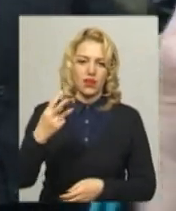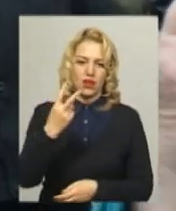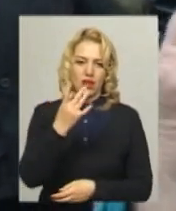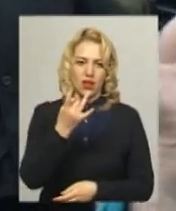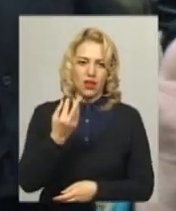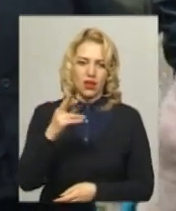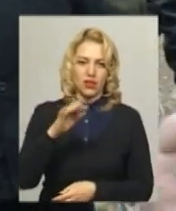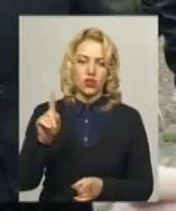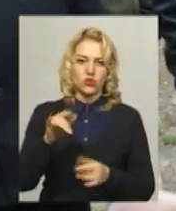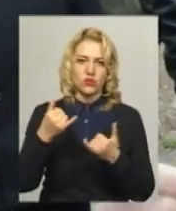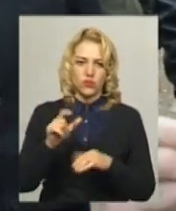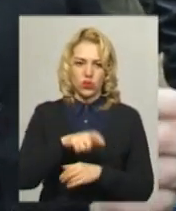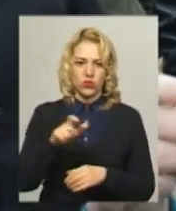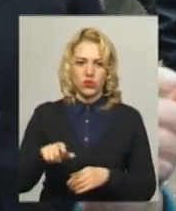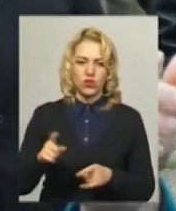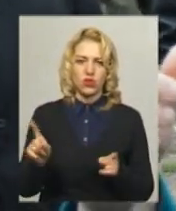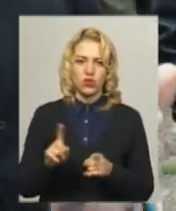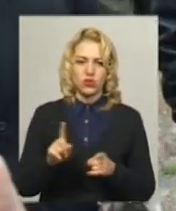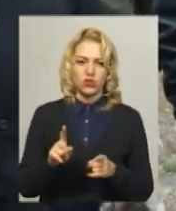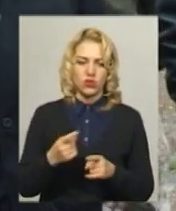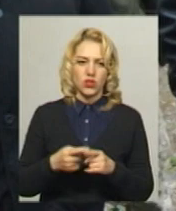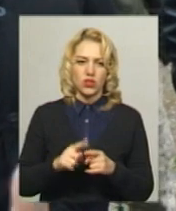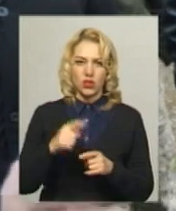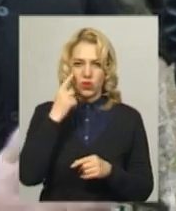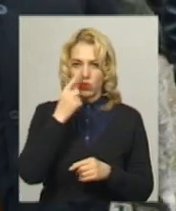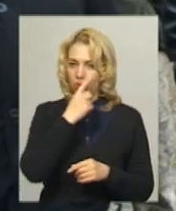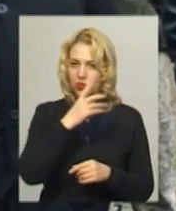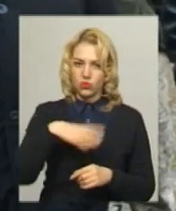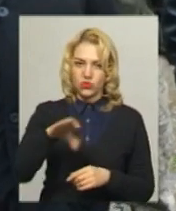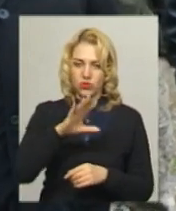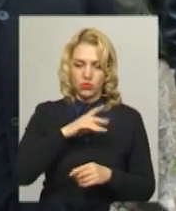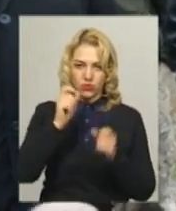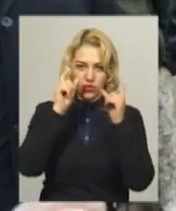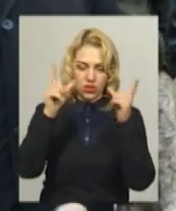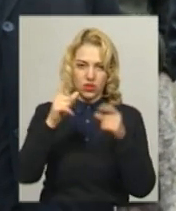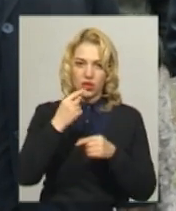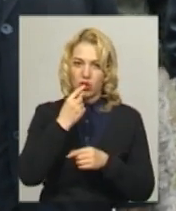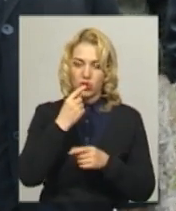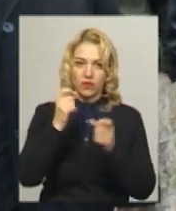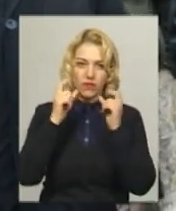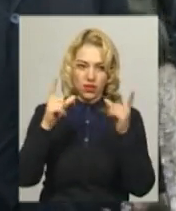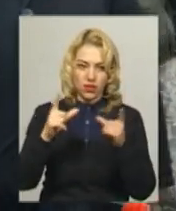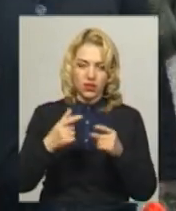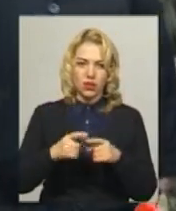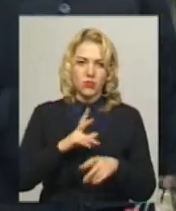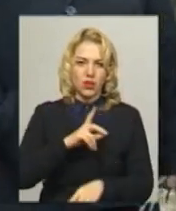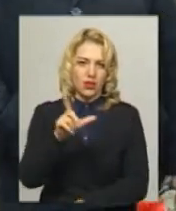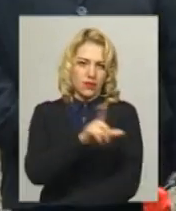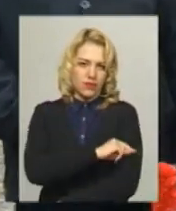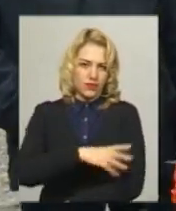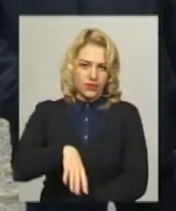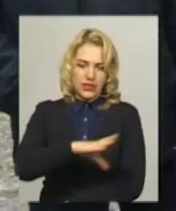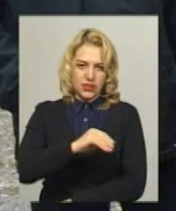що дивувало людей, що в них очі були відкриті, рот відкриті, і вони настільки виснажені були,